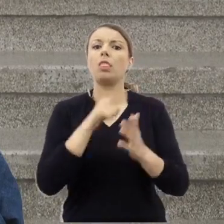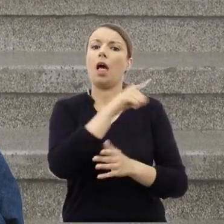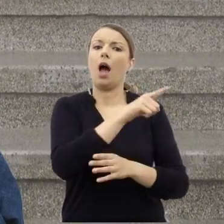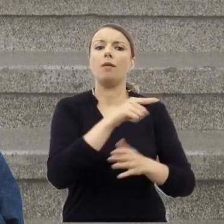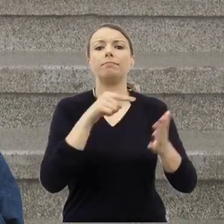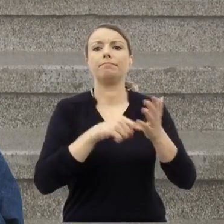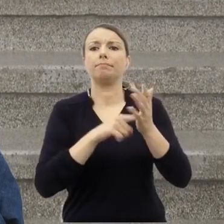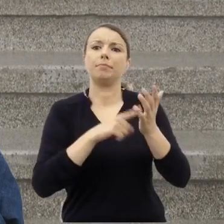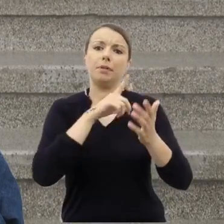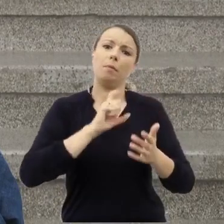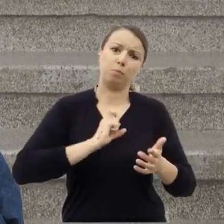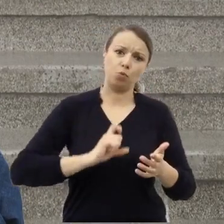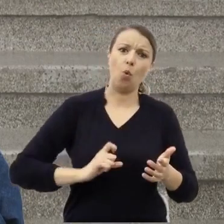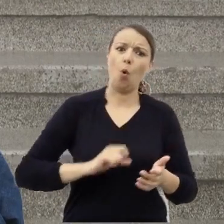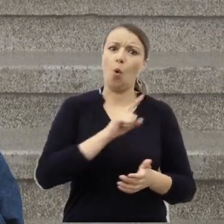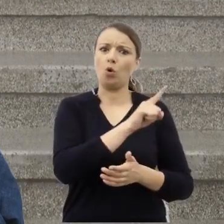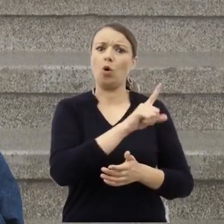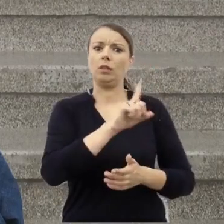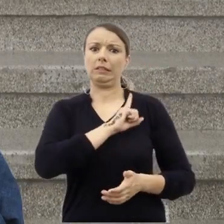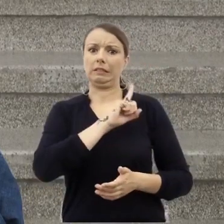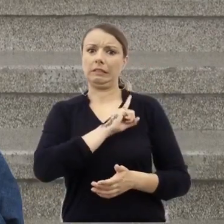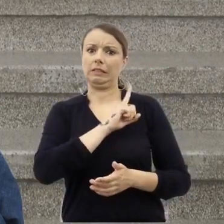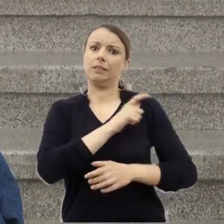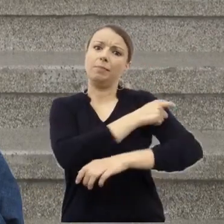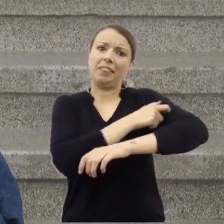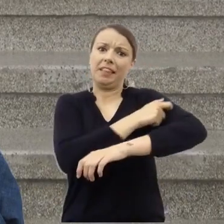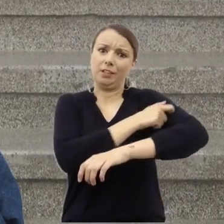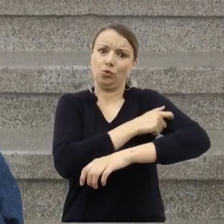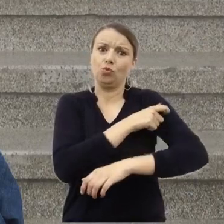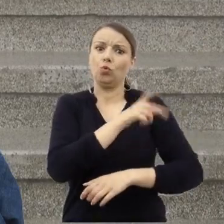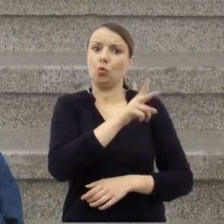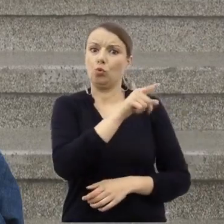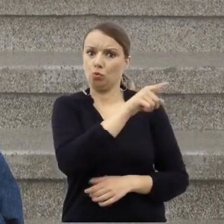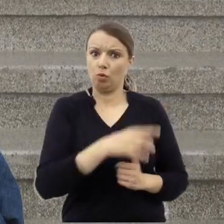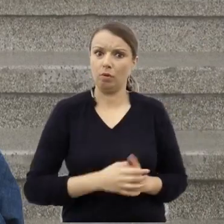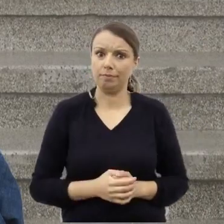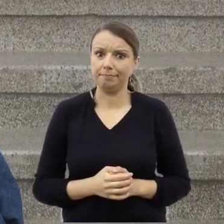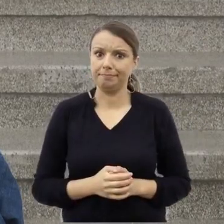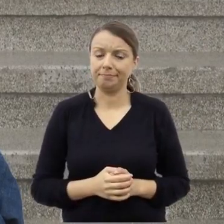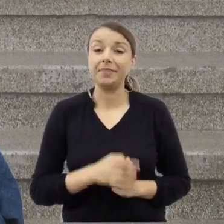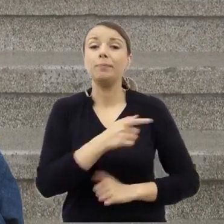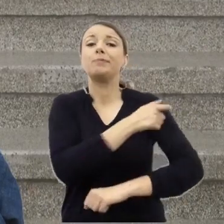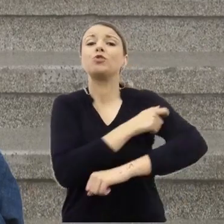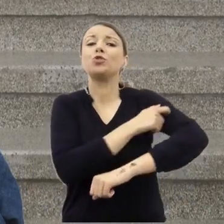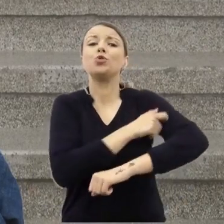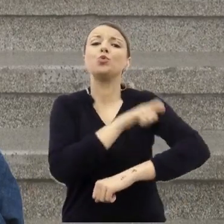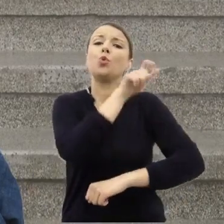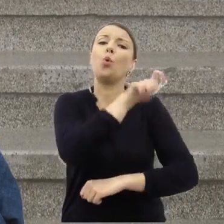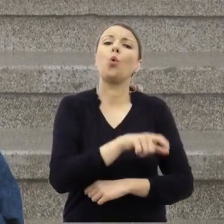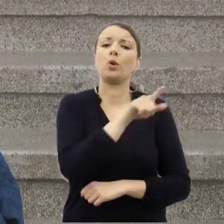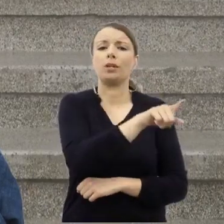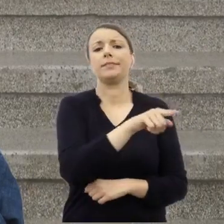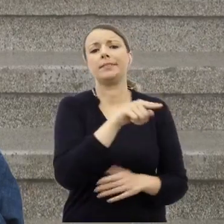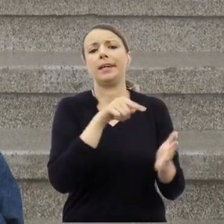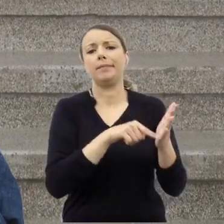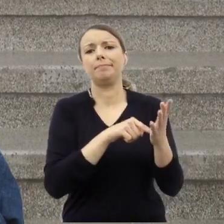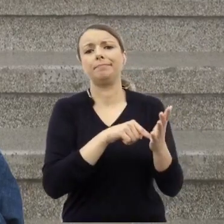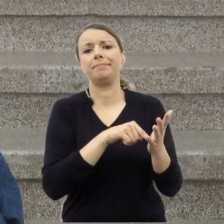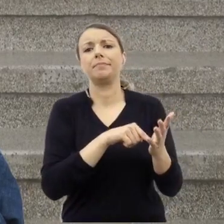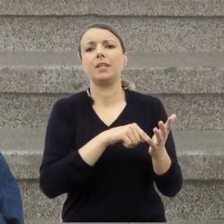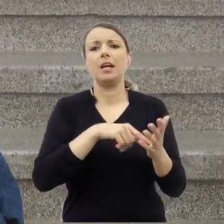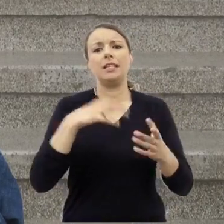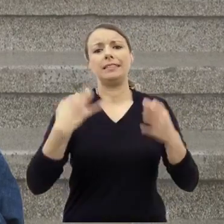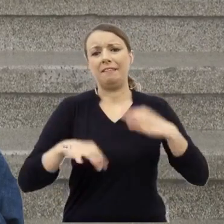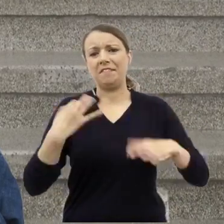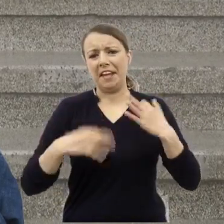jednym z dyżurnych był funkcjonariusz cywilny o nazwisku